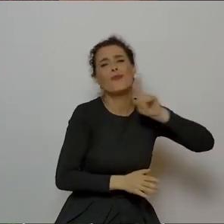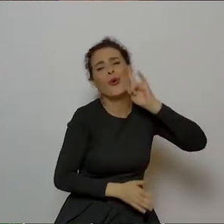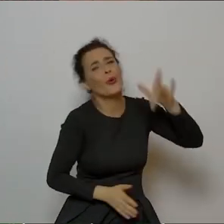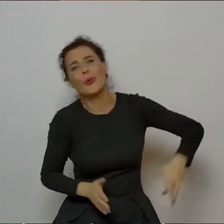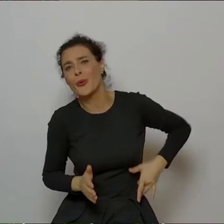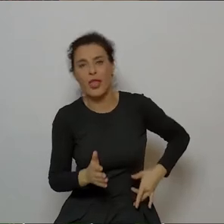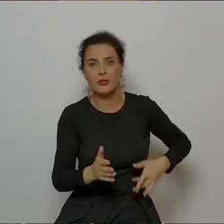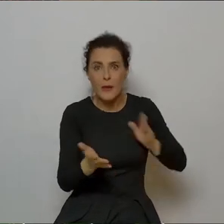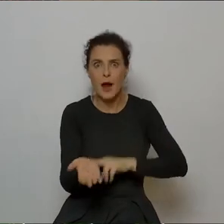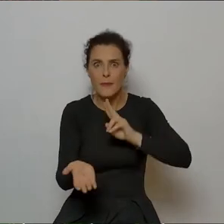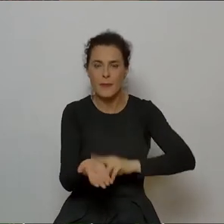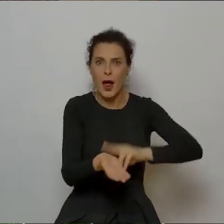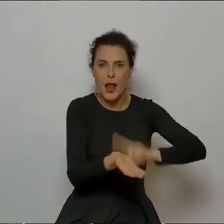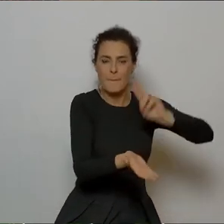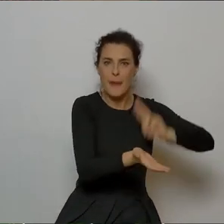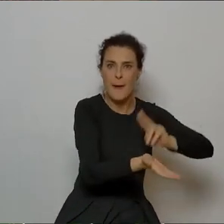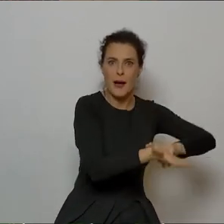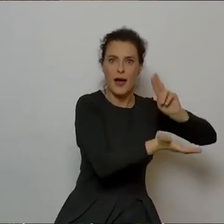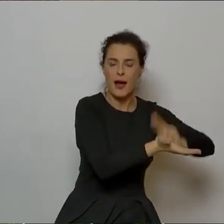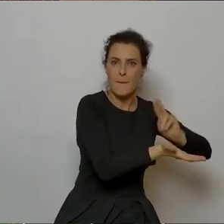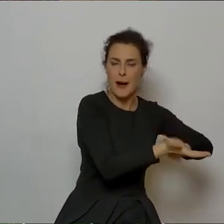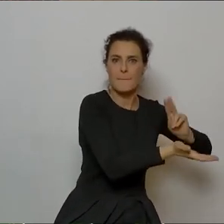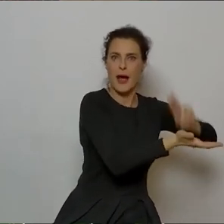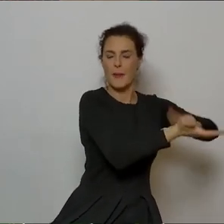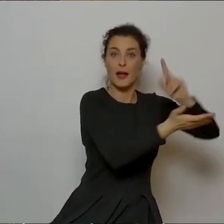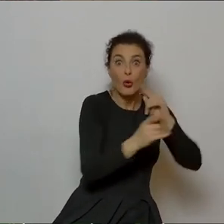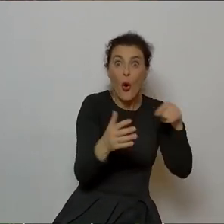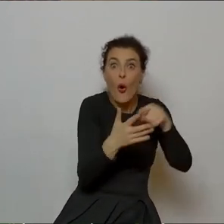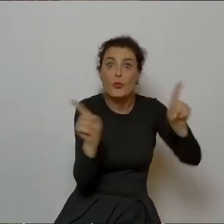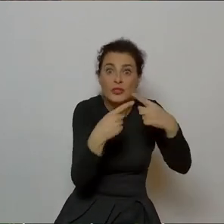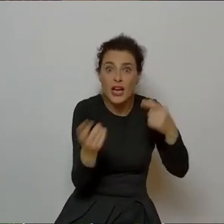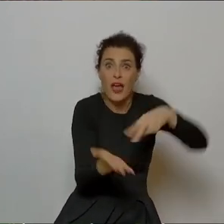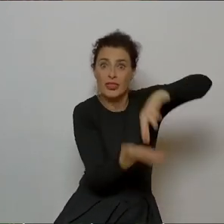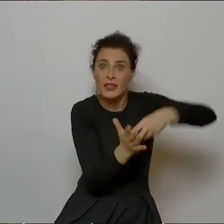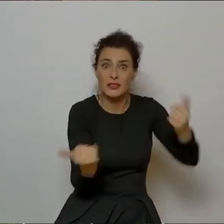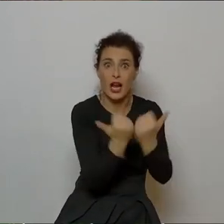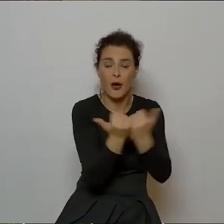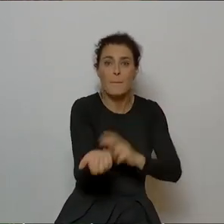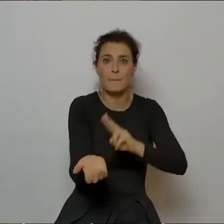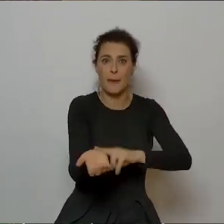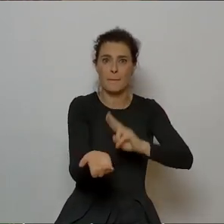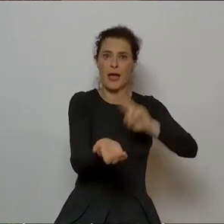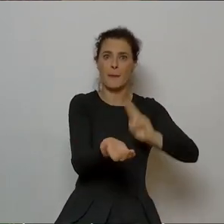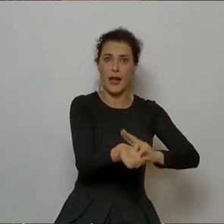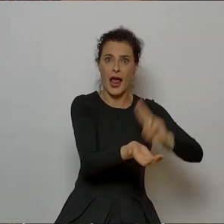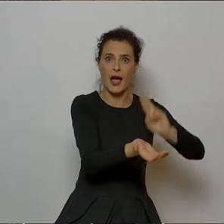więc to ta ta rytara ta ta ta ta ta ta. To jest krakowiaczek, prawda? Ta pim pa parara.